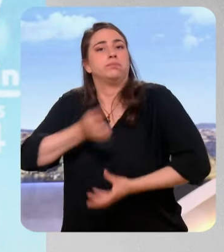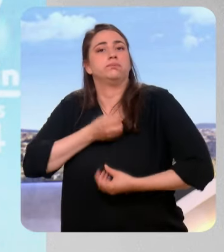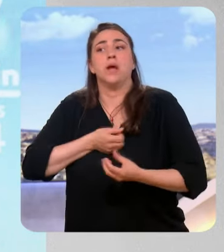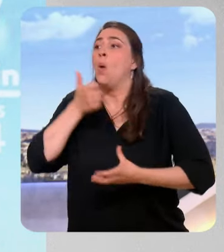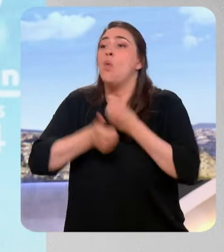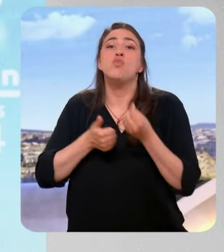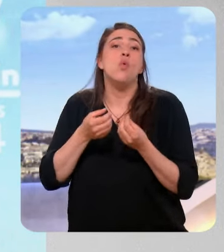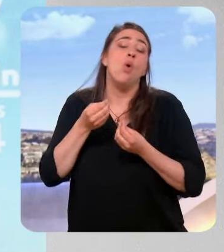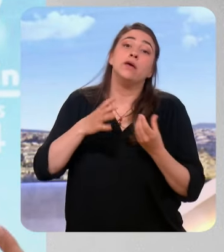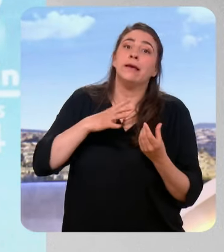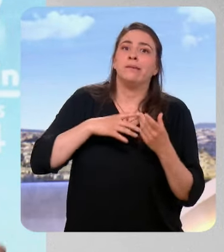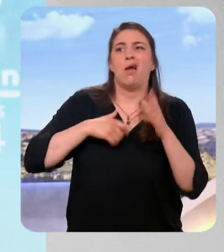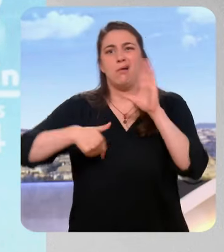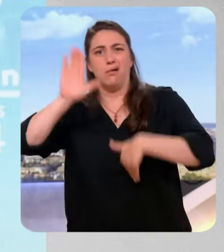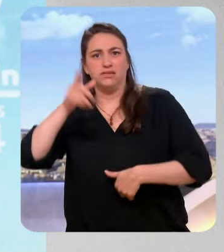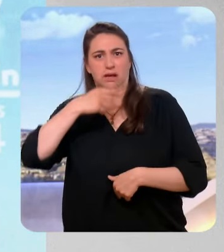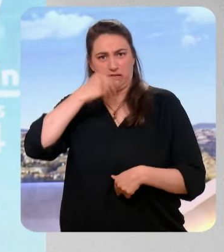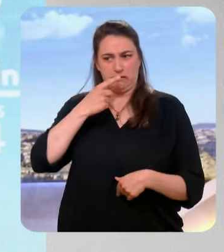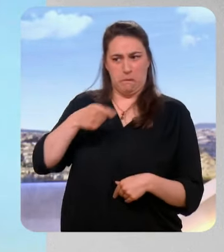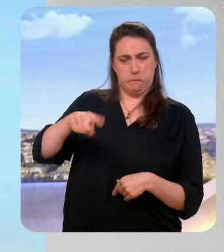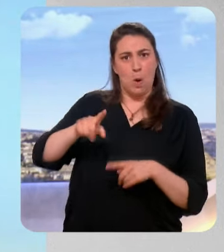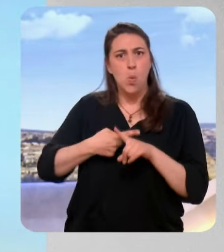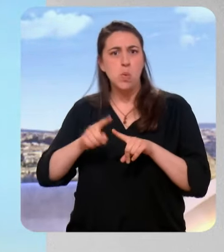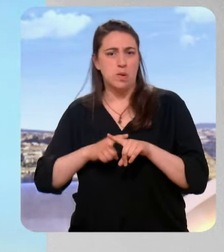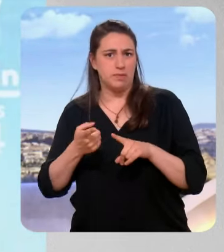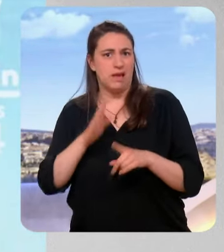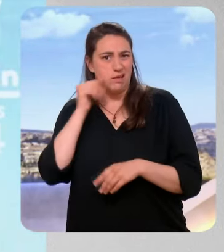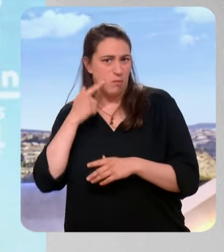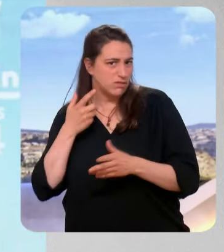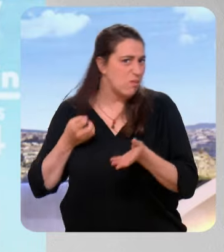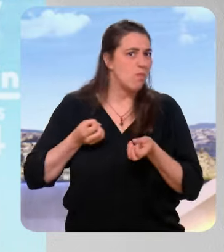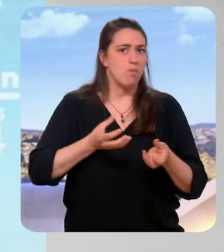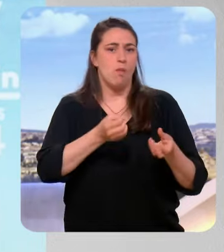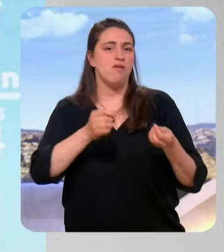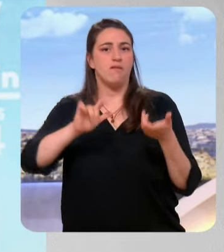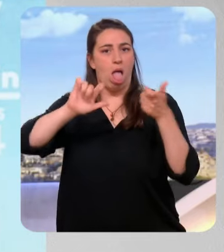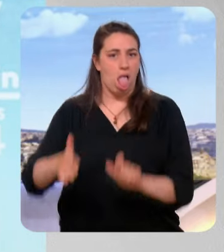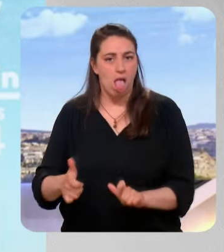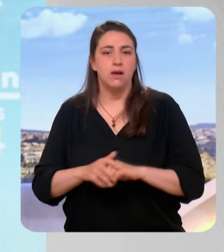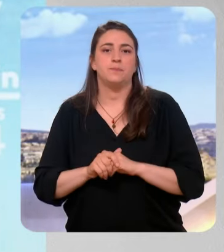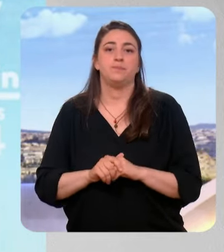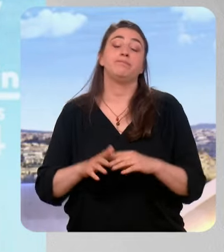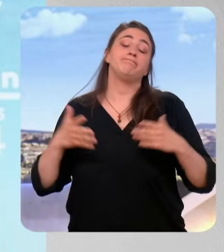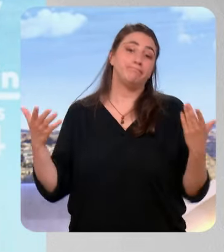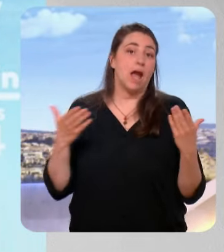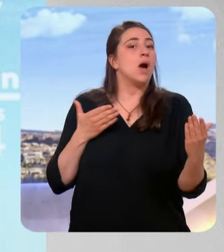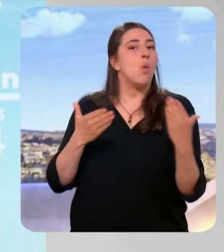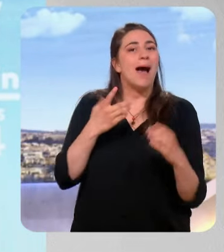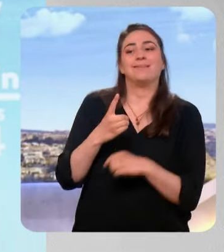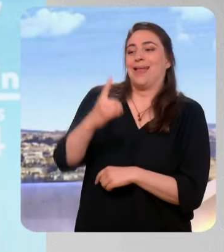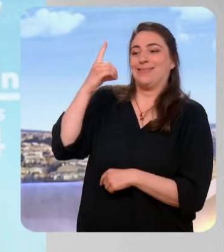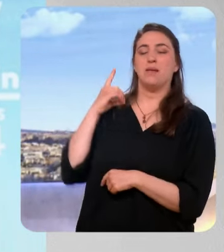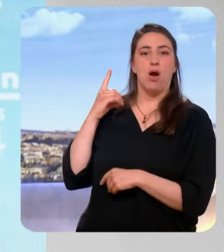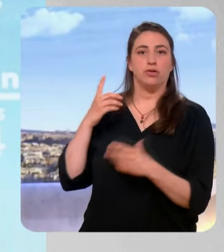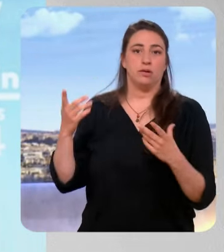où, finalement, la décision finale doit être prise ? Alors, la principale raison de ce recul par rapport à la situation de dimanche dernier, c'est cet accord